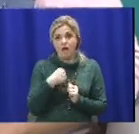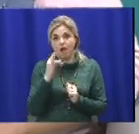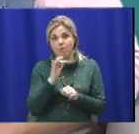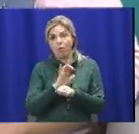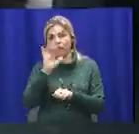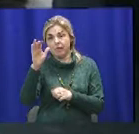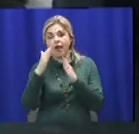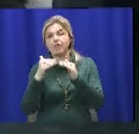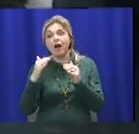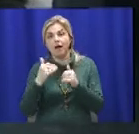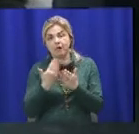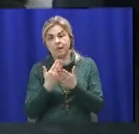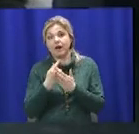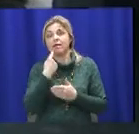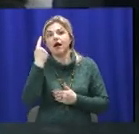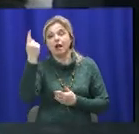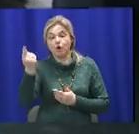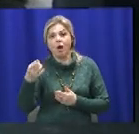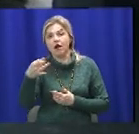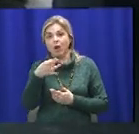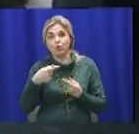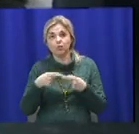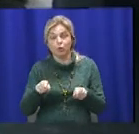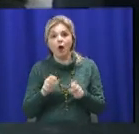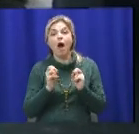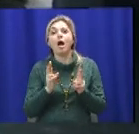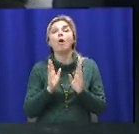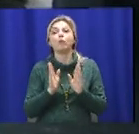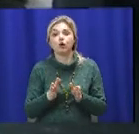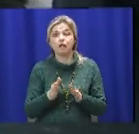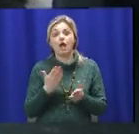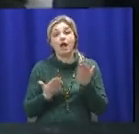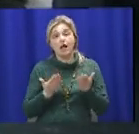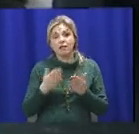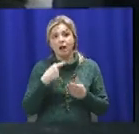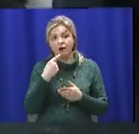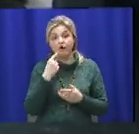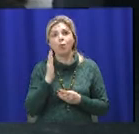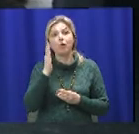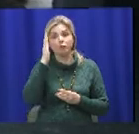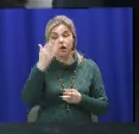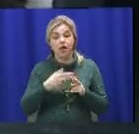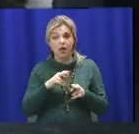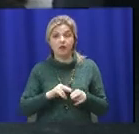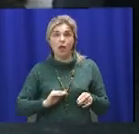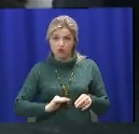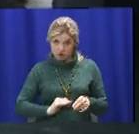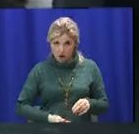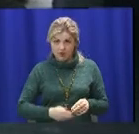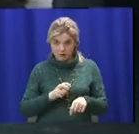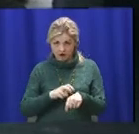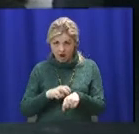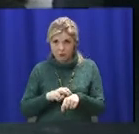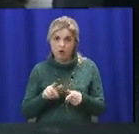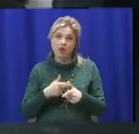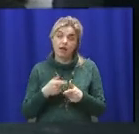Ну, якщо ми з вами говоримо о том, як це буде на перспективу... Тобто це приватна лікарня, приватний лікар буде? Як?